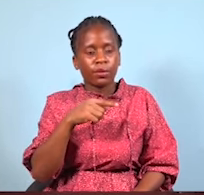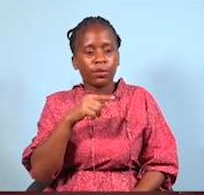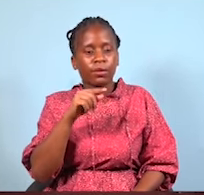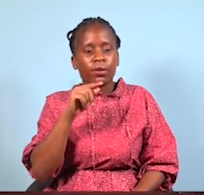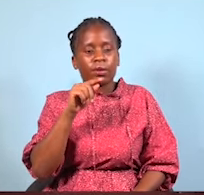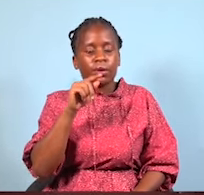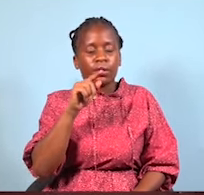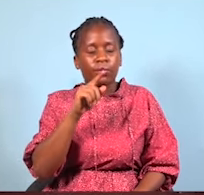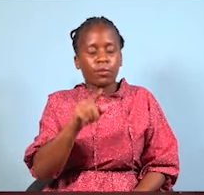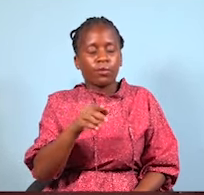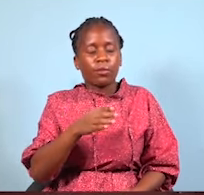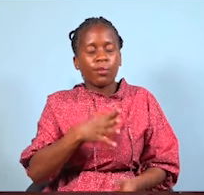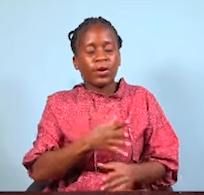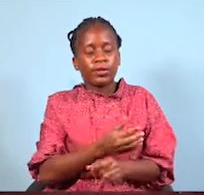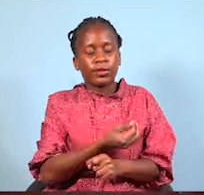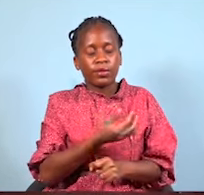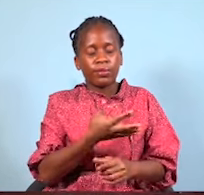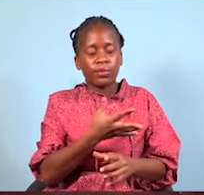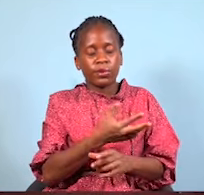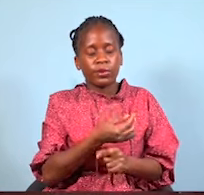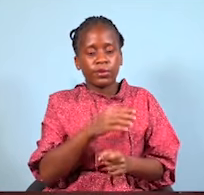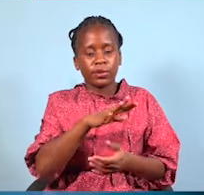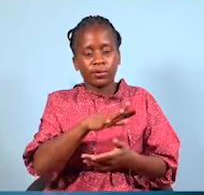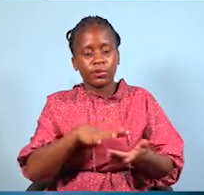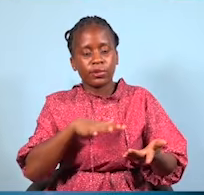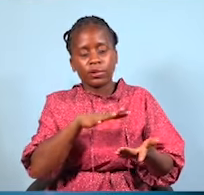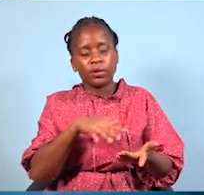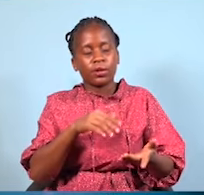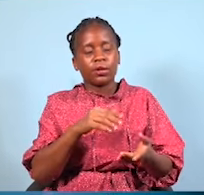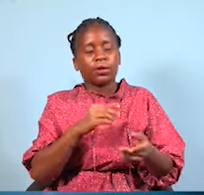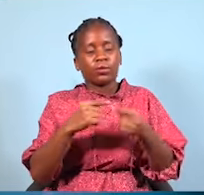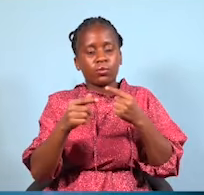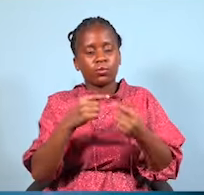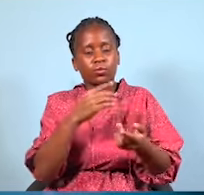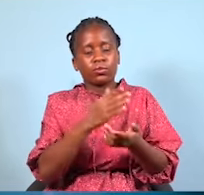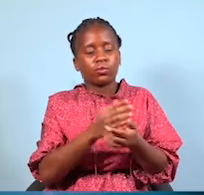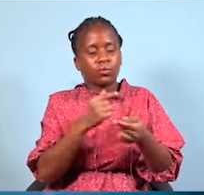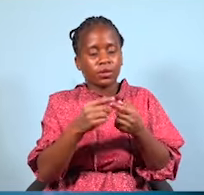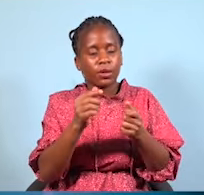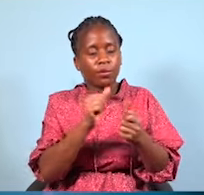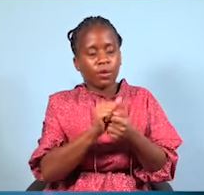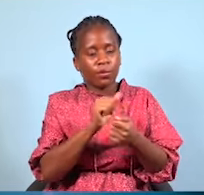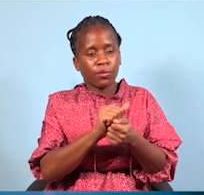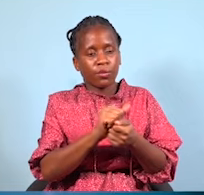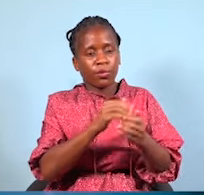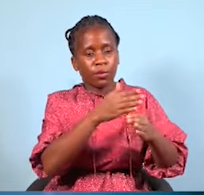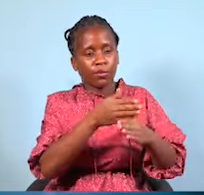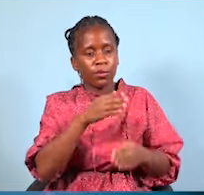tamani wa Tanzania wafahamu kupitia experience ulio ipata ya hili nololifanya.